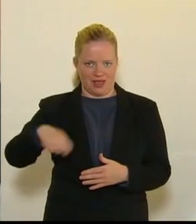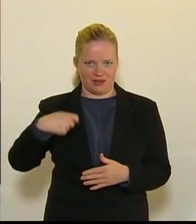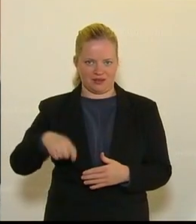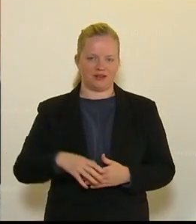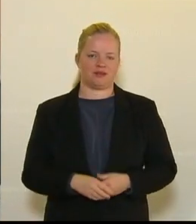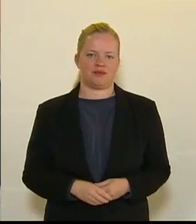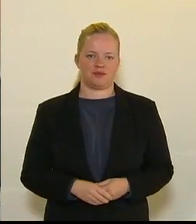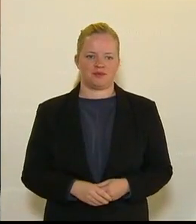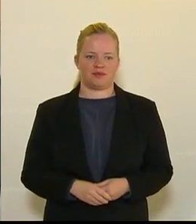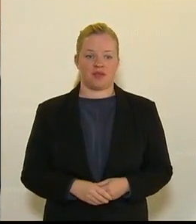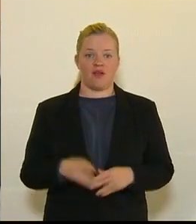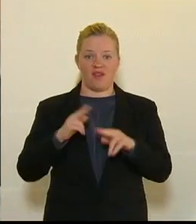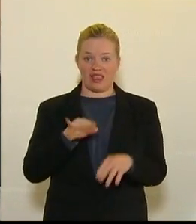Umweltministerin Leonore G. Wessler. Vielen Dank.